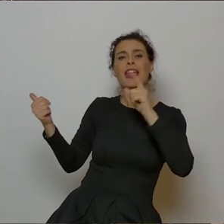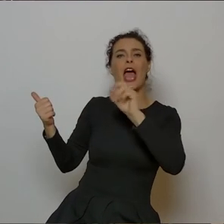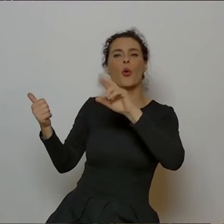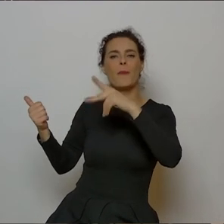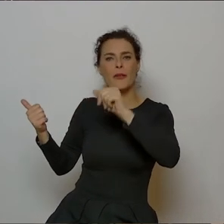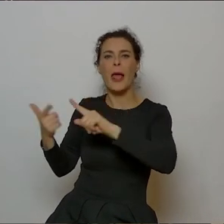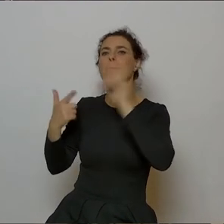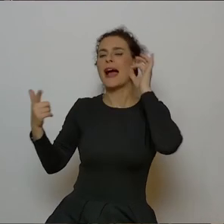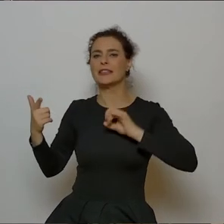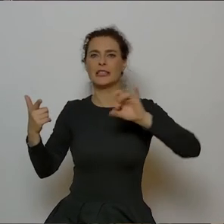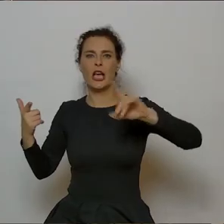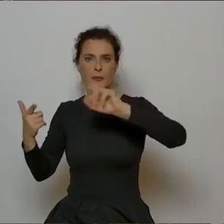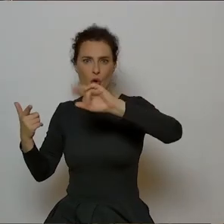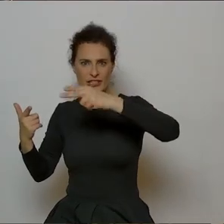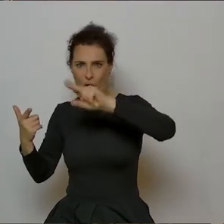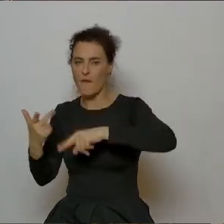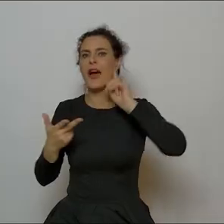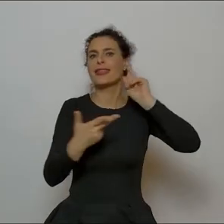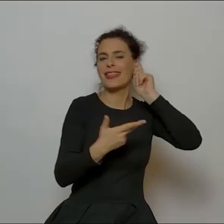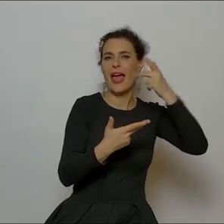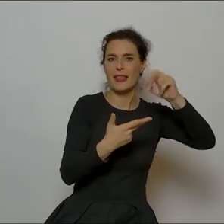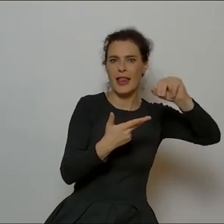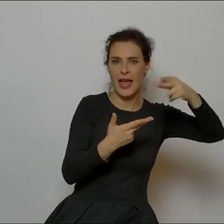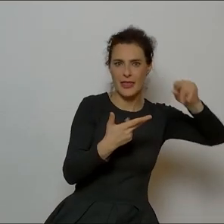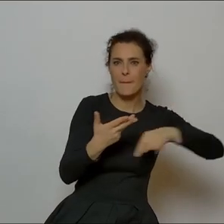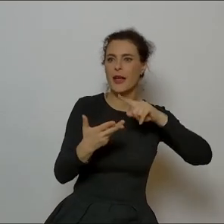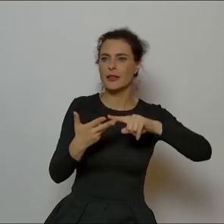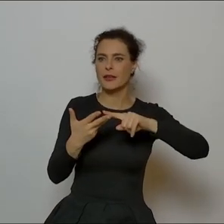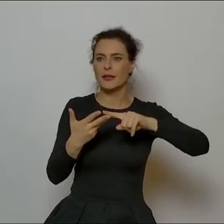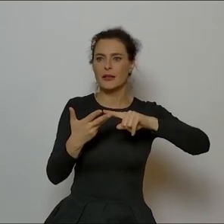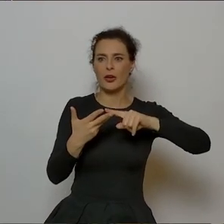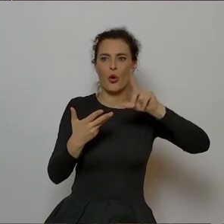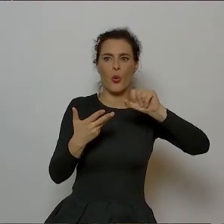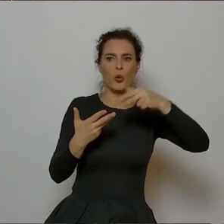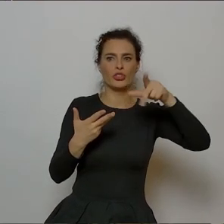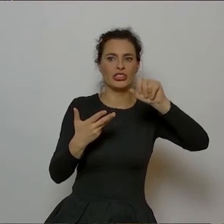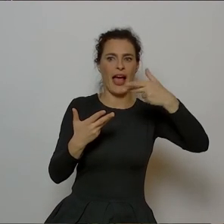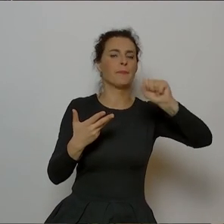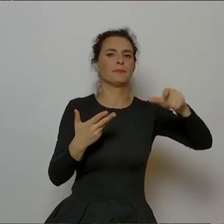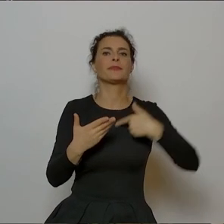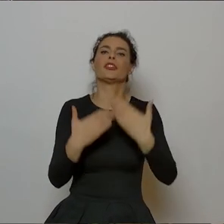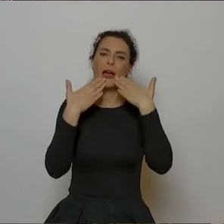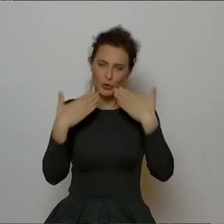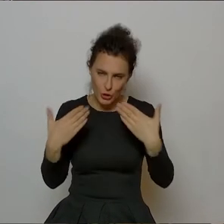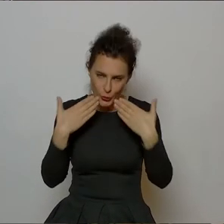Joanna Wnóg-Nazarowa, Natalia Niemen, pan Mateusz Kluza. Bardzo państwu dziękujemy. Dziękujemy. Czytajmy Norwida.